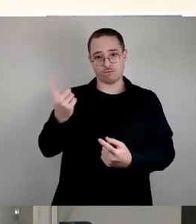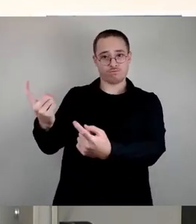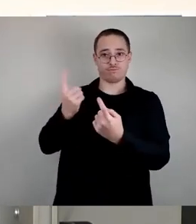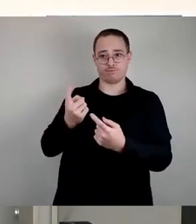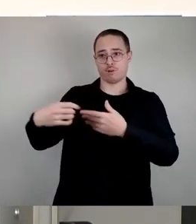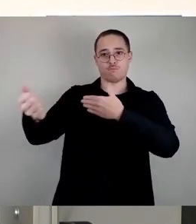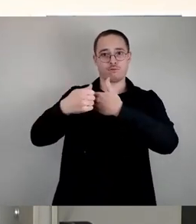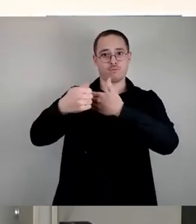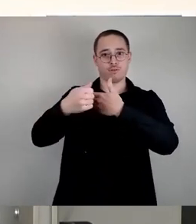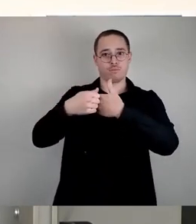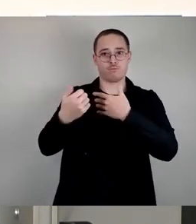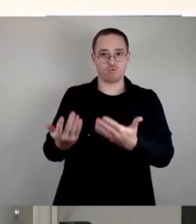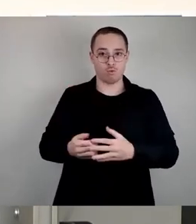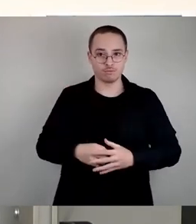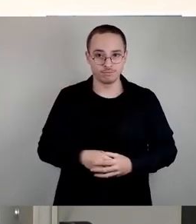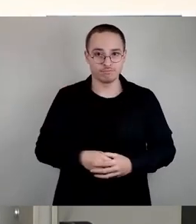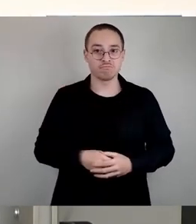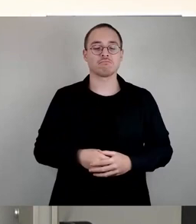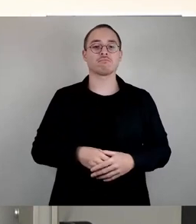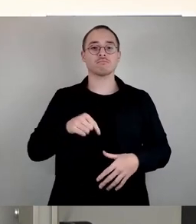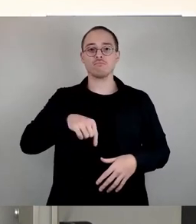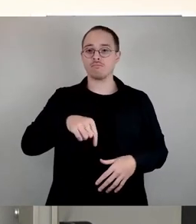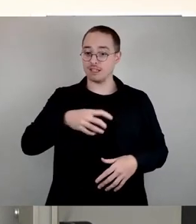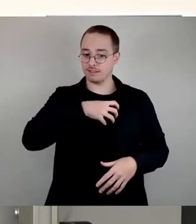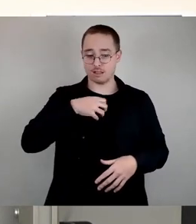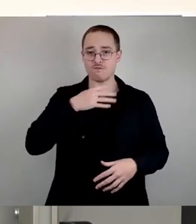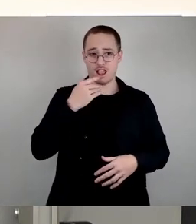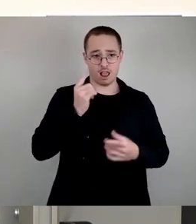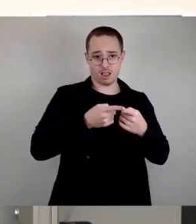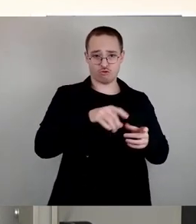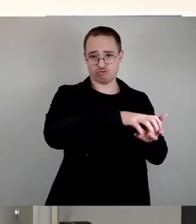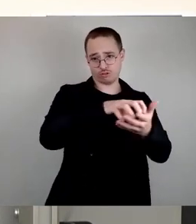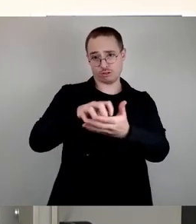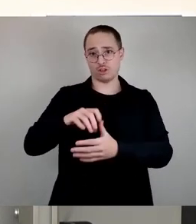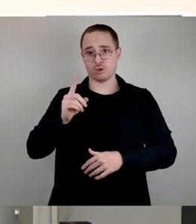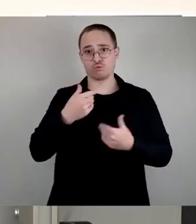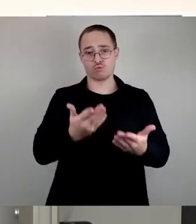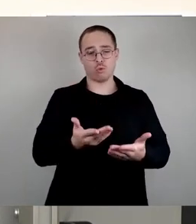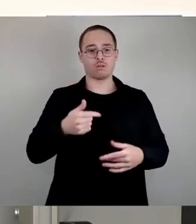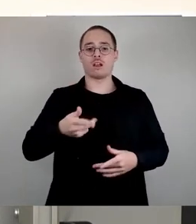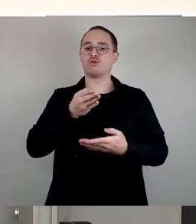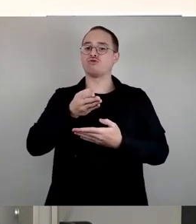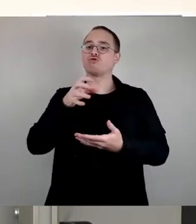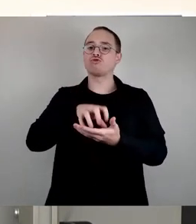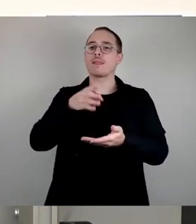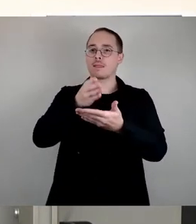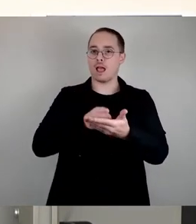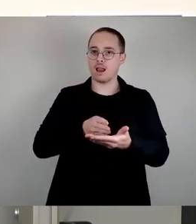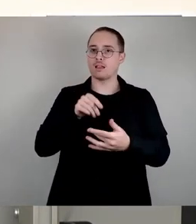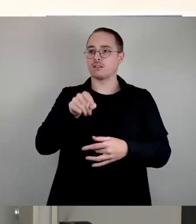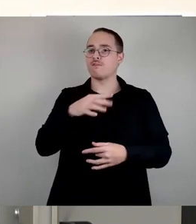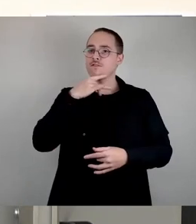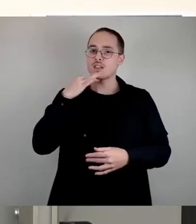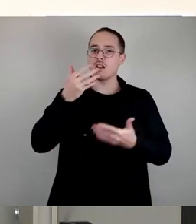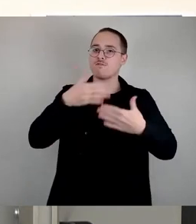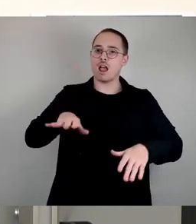wie in vielen anderen Städten? Es gibt Stadtteile, da ist viel Wohnraum frei. Und da konzentrieren sich die Flüchtlinge. Und da ist es